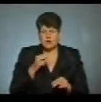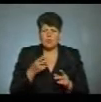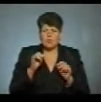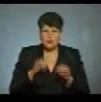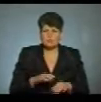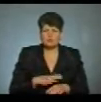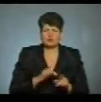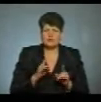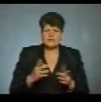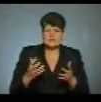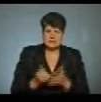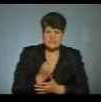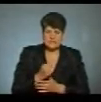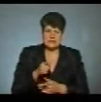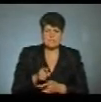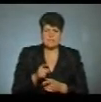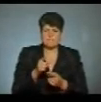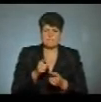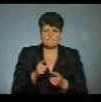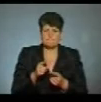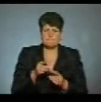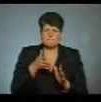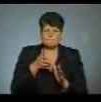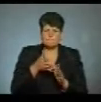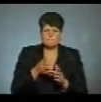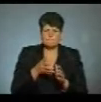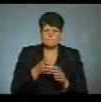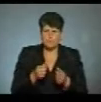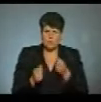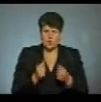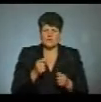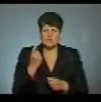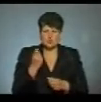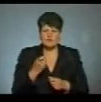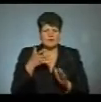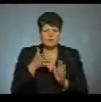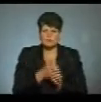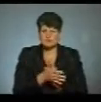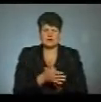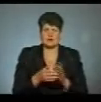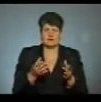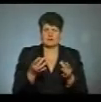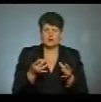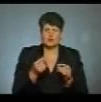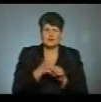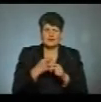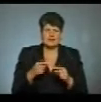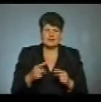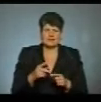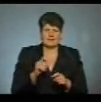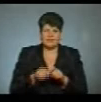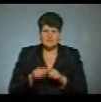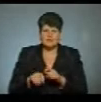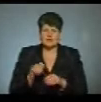було тільки знайти, її плотність 100, вона не пропускає вологи. Ми різні робили тести, провіряли, на